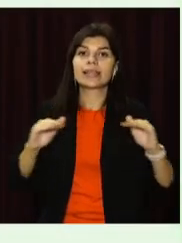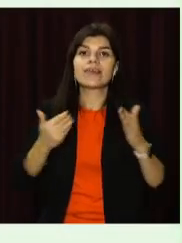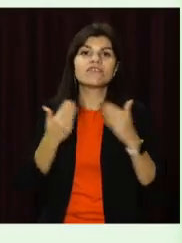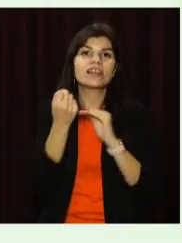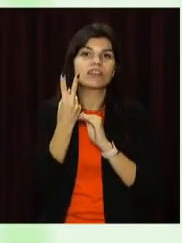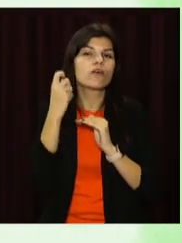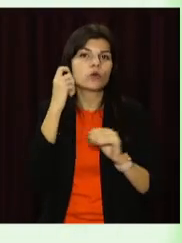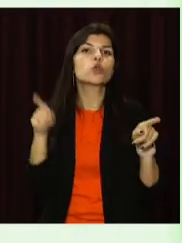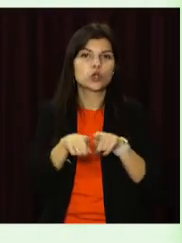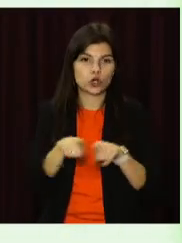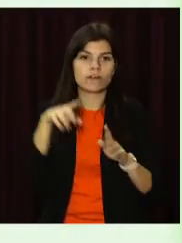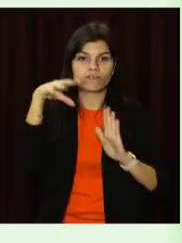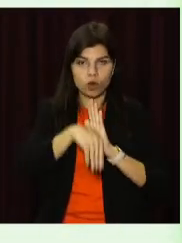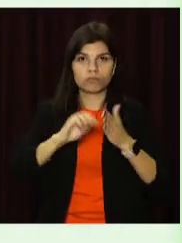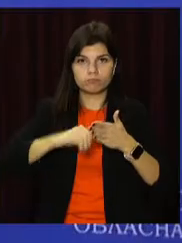12 років.